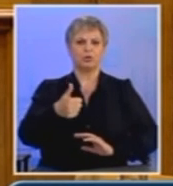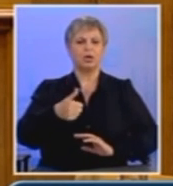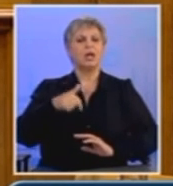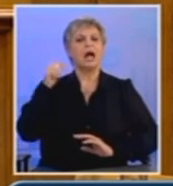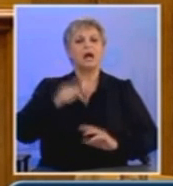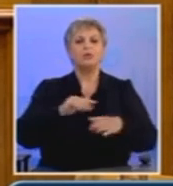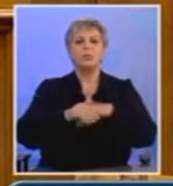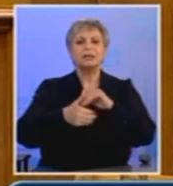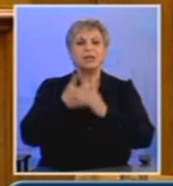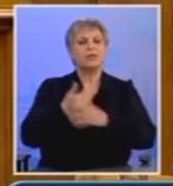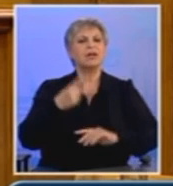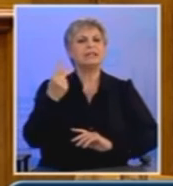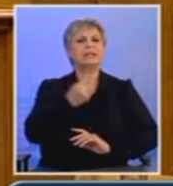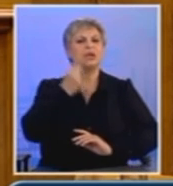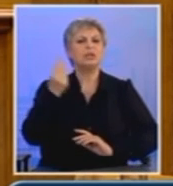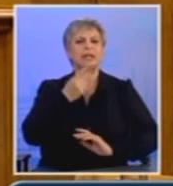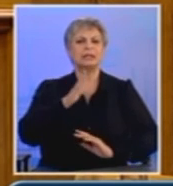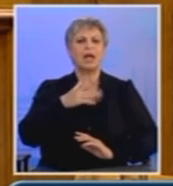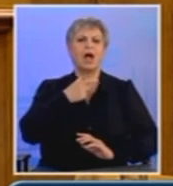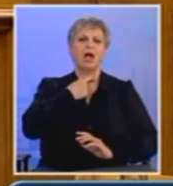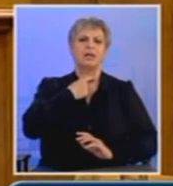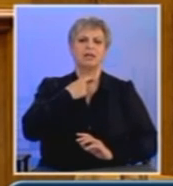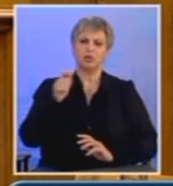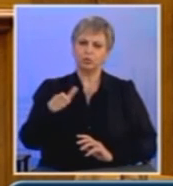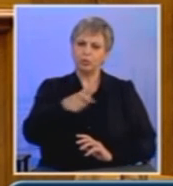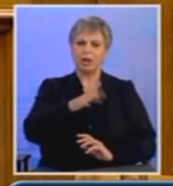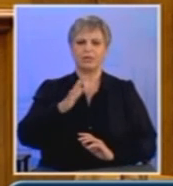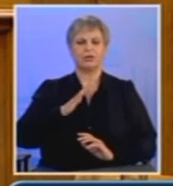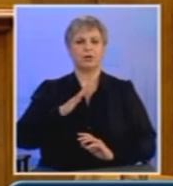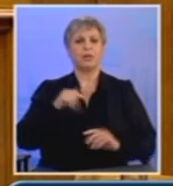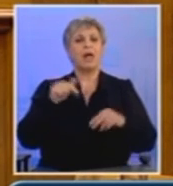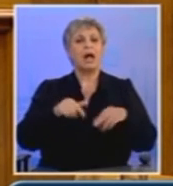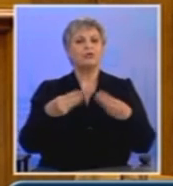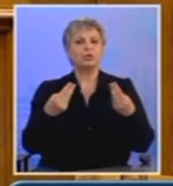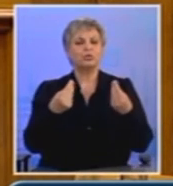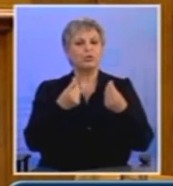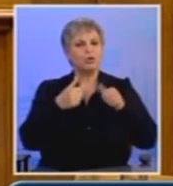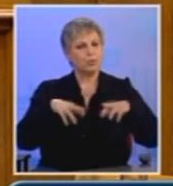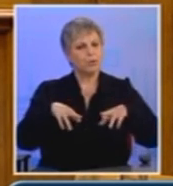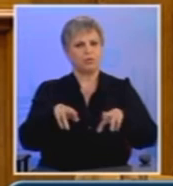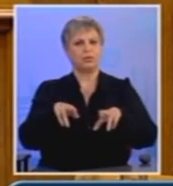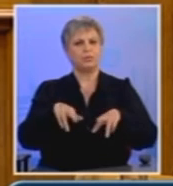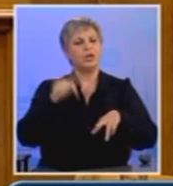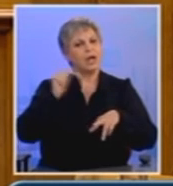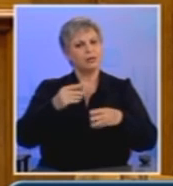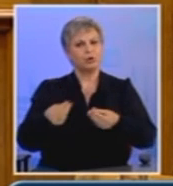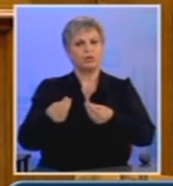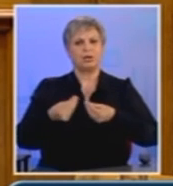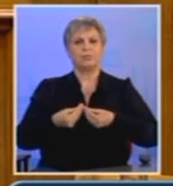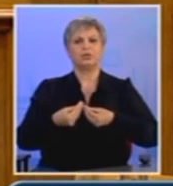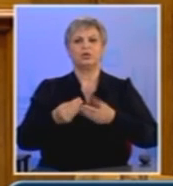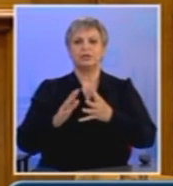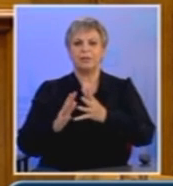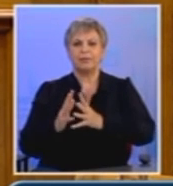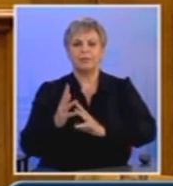κοινωνικές λαϊκές ανάγκες. Αυτός ο δρόμος θα επιτρέψει για παράδειγμα να βγούμε από την κρίση στον κλάδο των